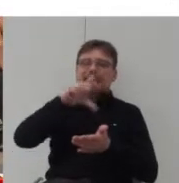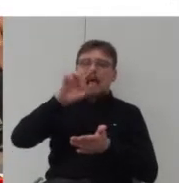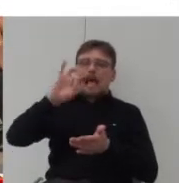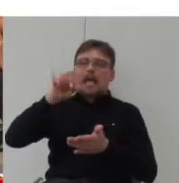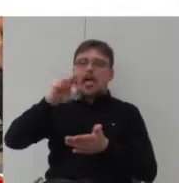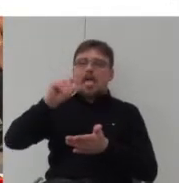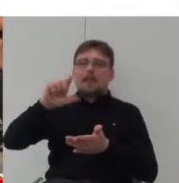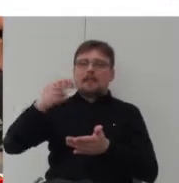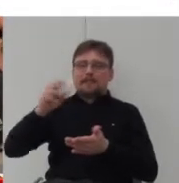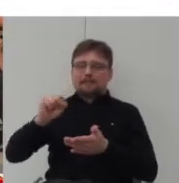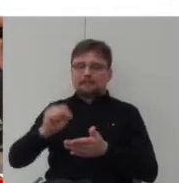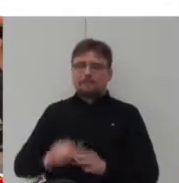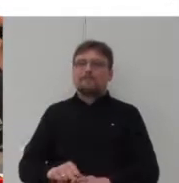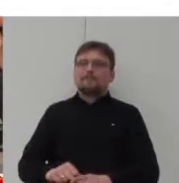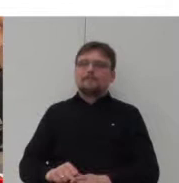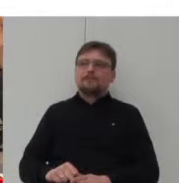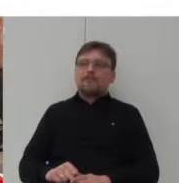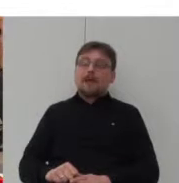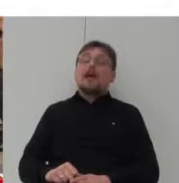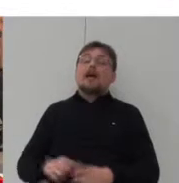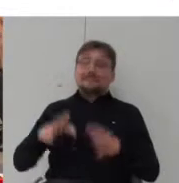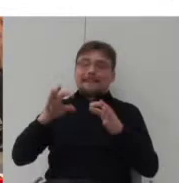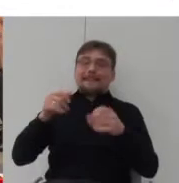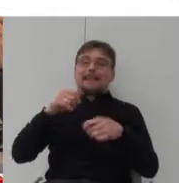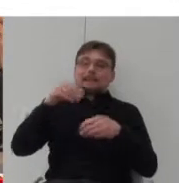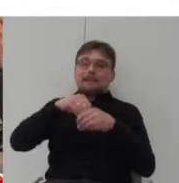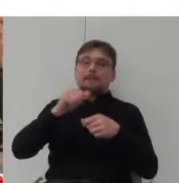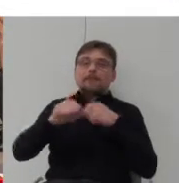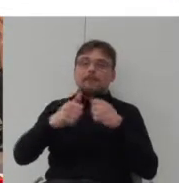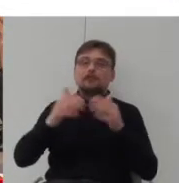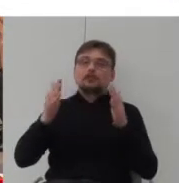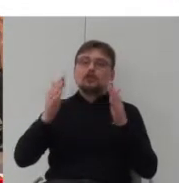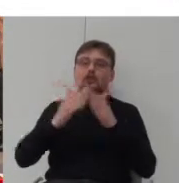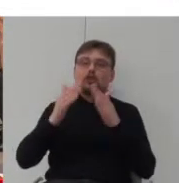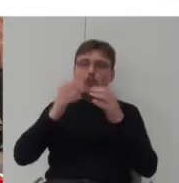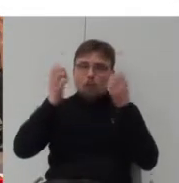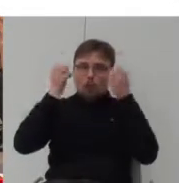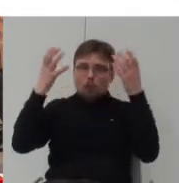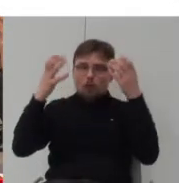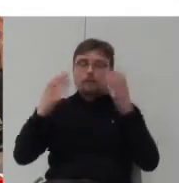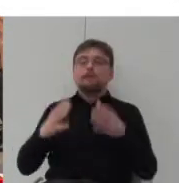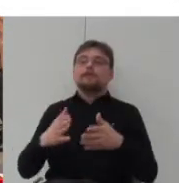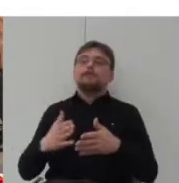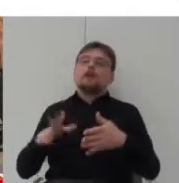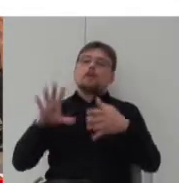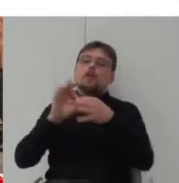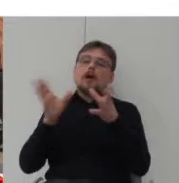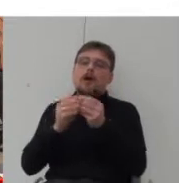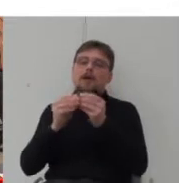Obiecanej, zamieniona na Dom Kultury, połączona z parkiem i przystankiem kolejowym Łódź-Pabianicka.